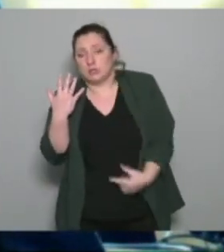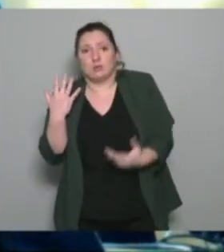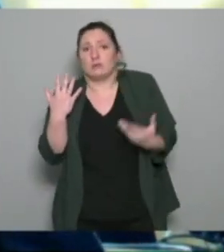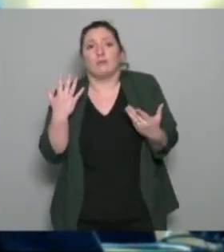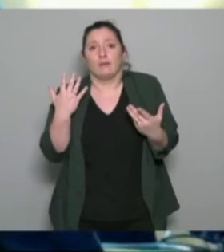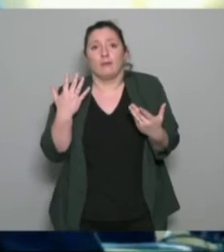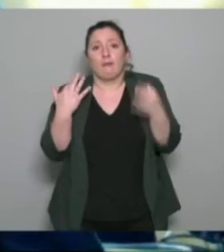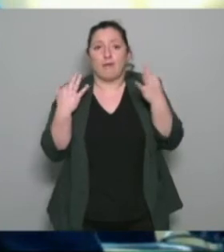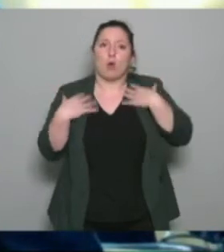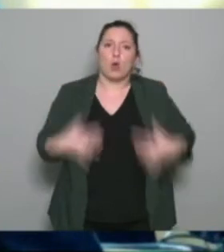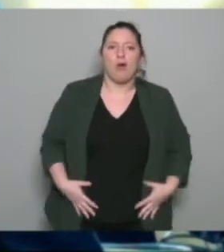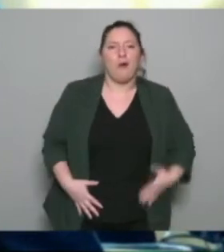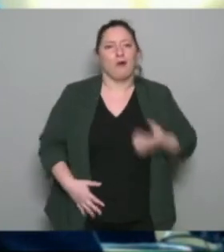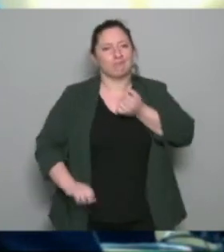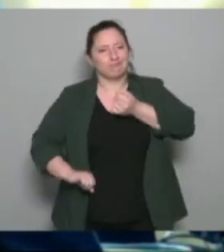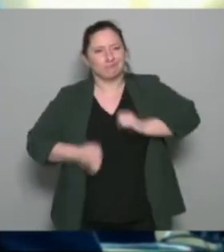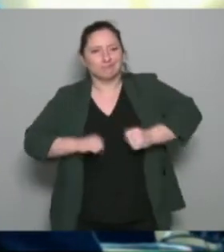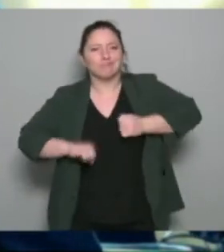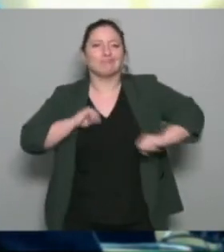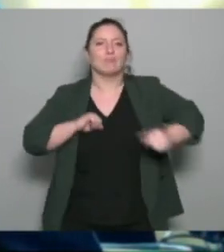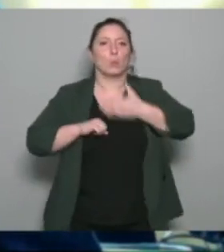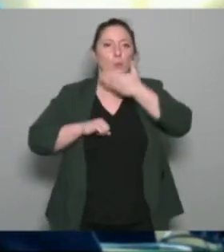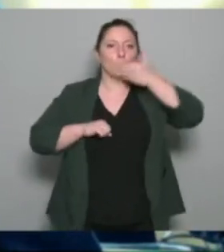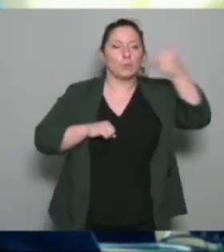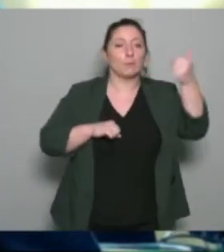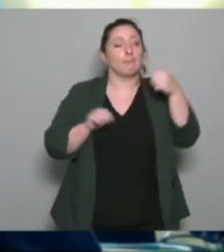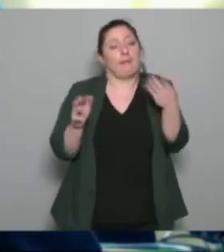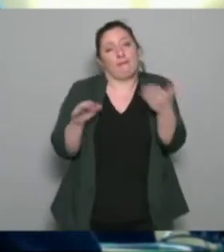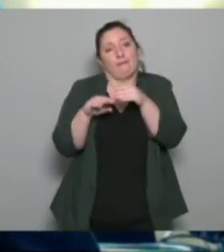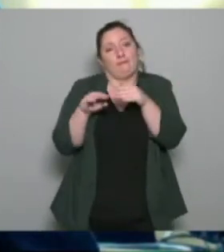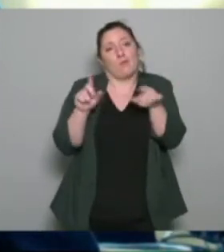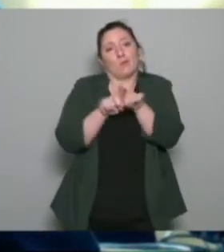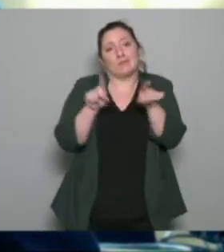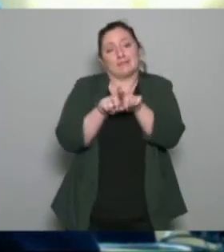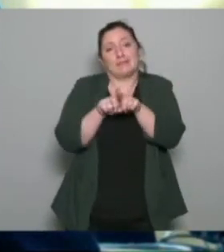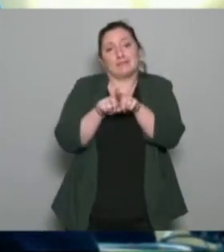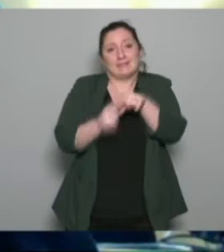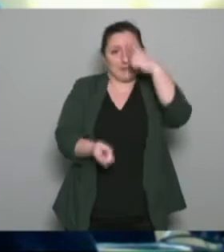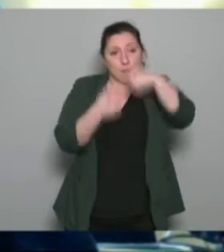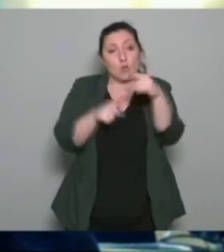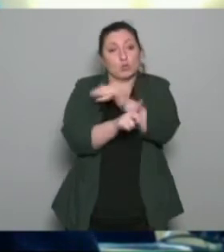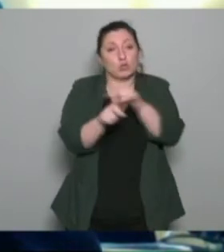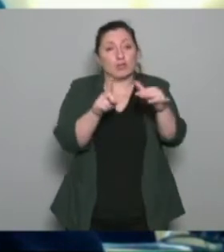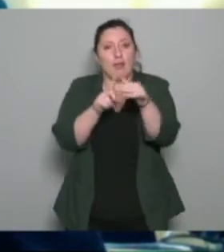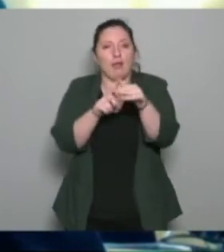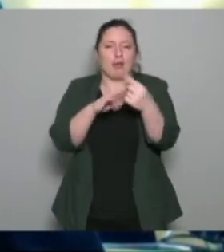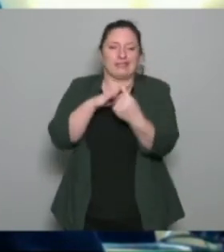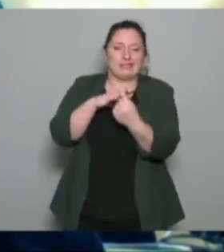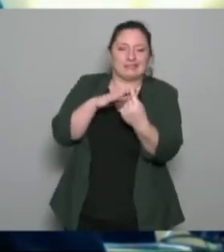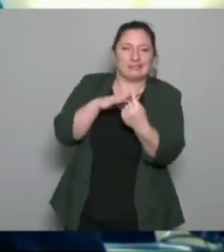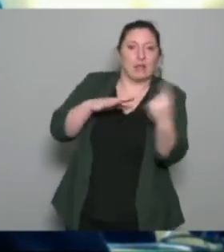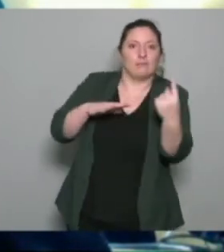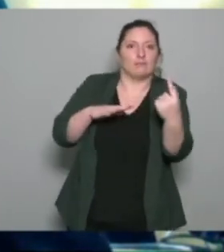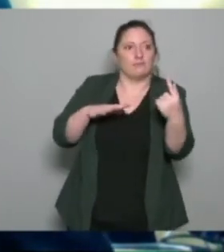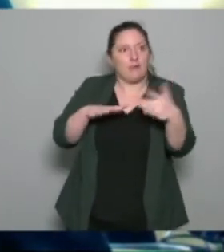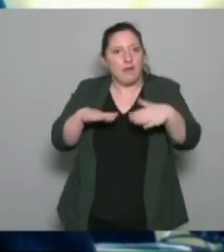corps mais également elle permet effectivement de rompre l'isolement et de reprendre contact et retrouver une place dans la